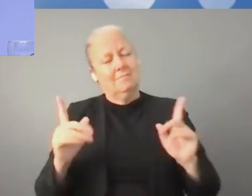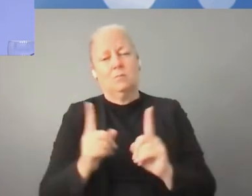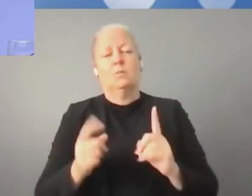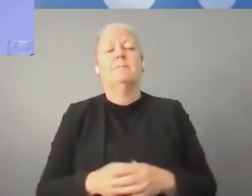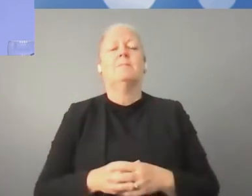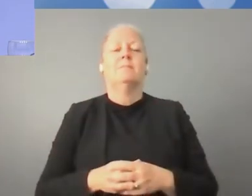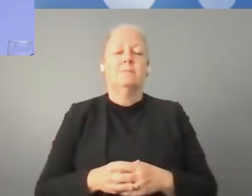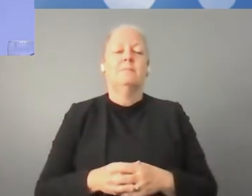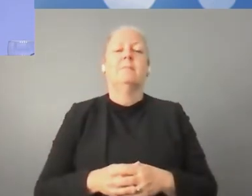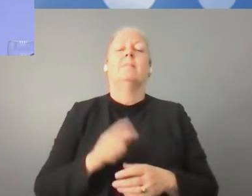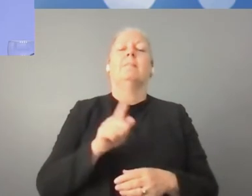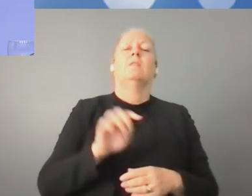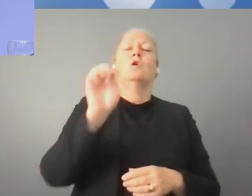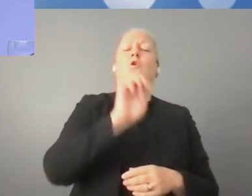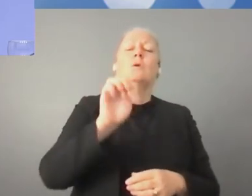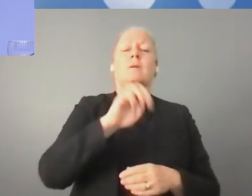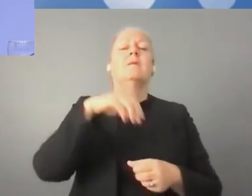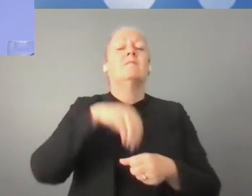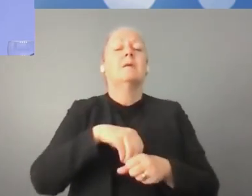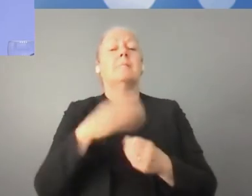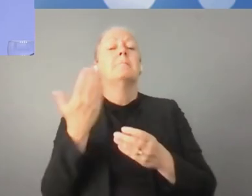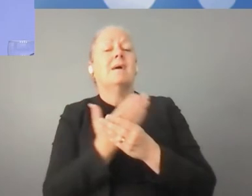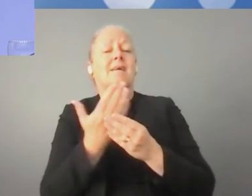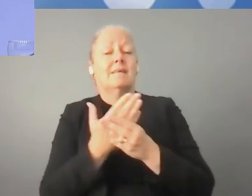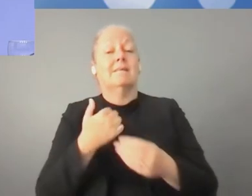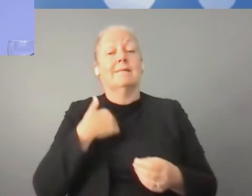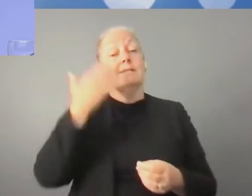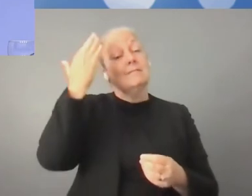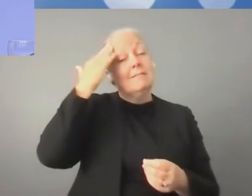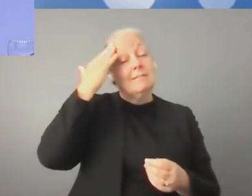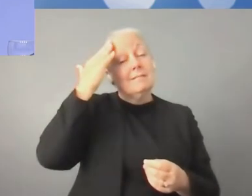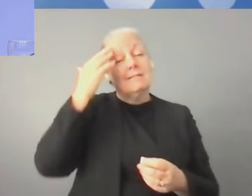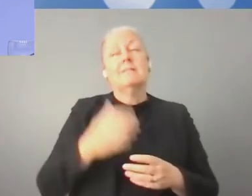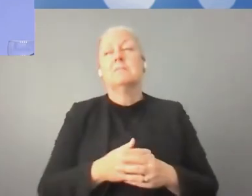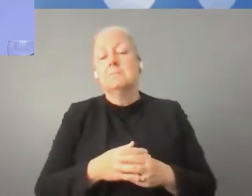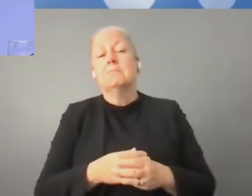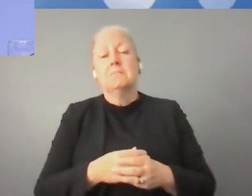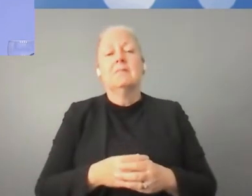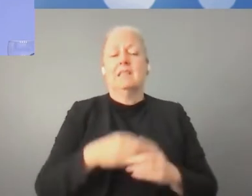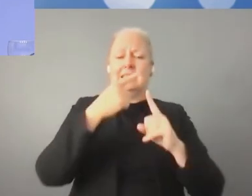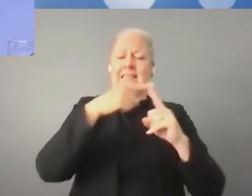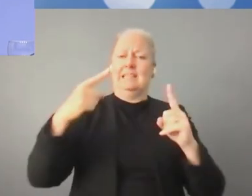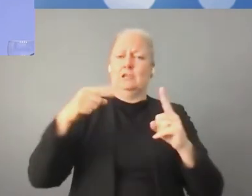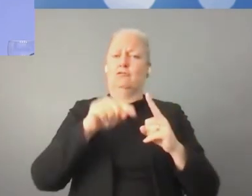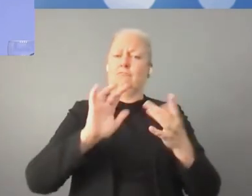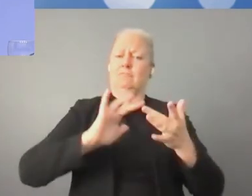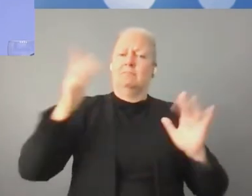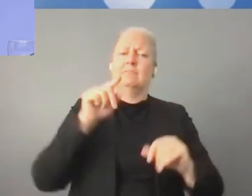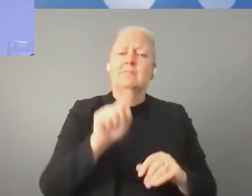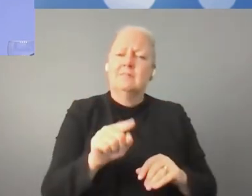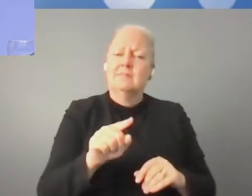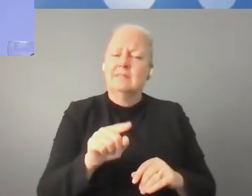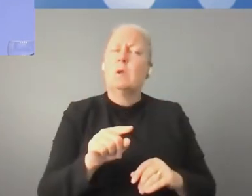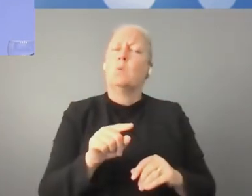Szanowni państwo, Europejski Bank Inwestycyjny w pełni dostrzega korzyści, które płyną z